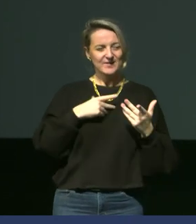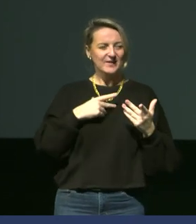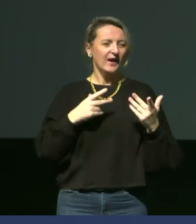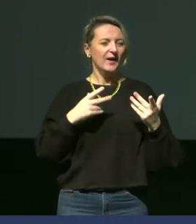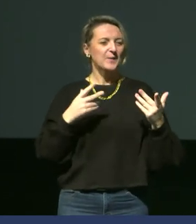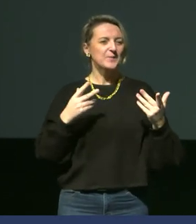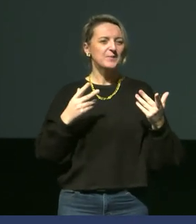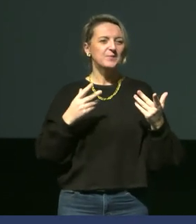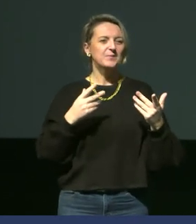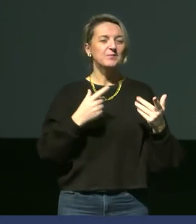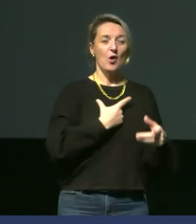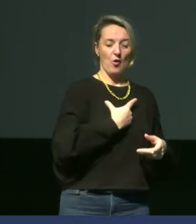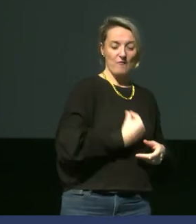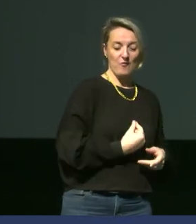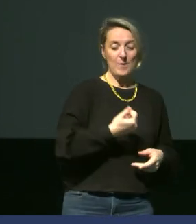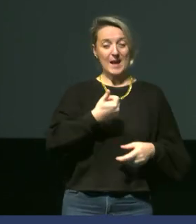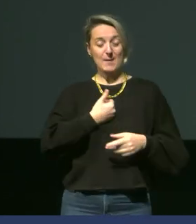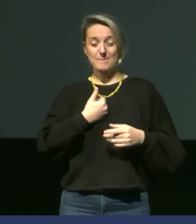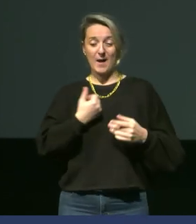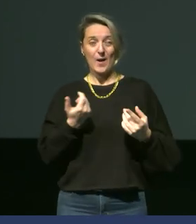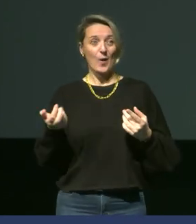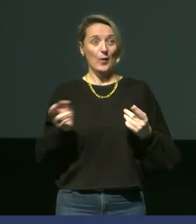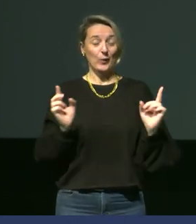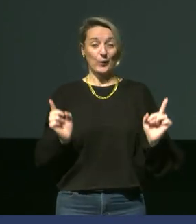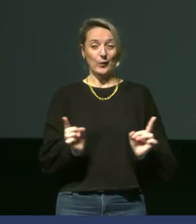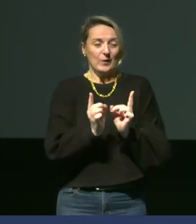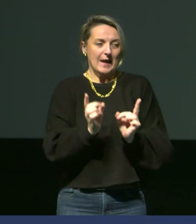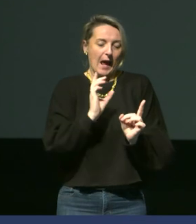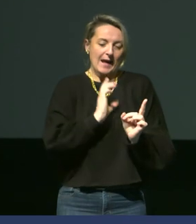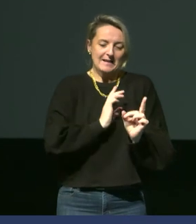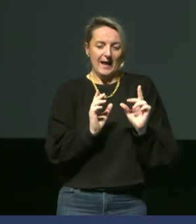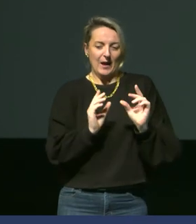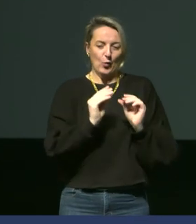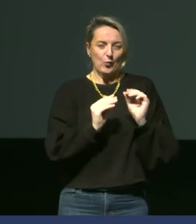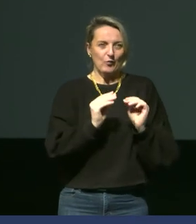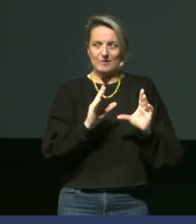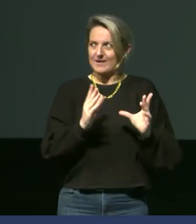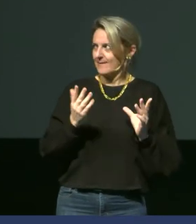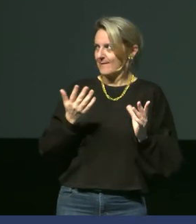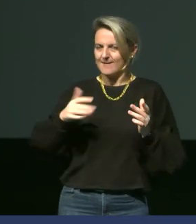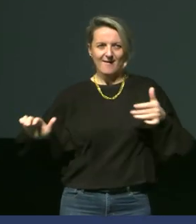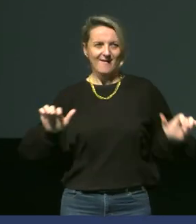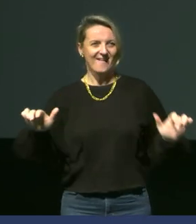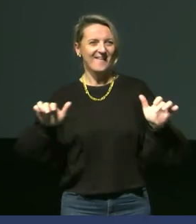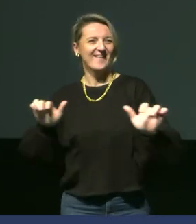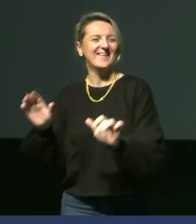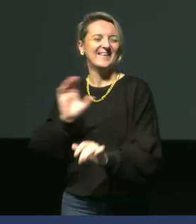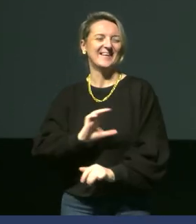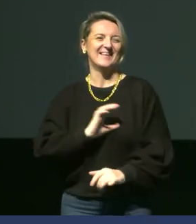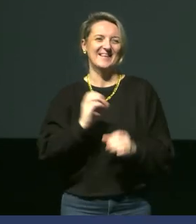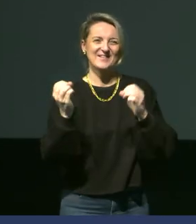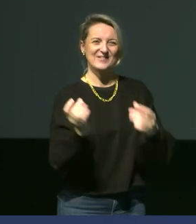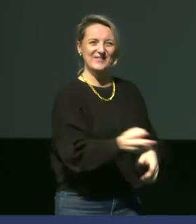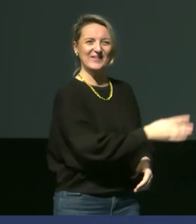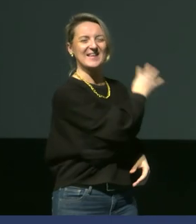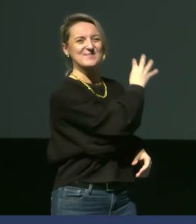d'un d'une femelle avec son mâle alors ils essayent à la fois de se retrouver à la fois de pas trop se faire agresser par les lignes d'à côté je vous laisse je vous